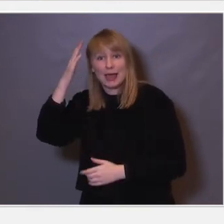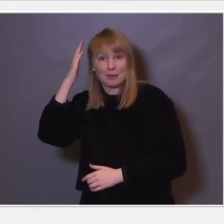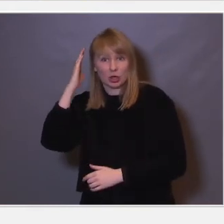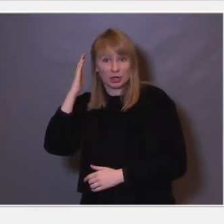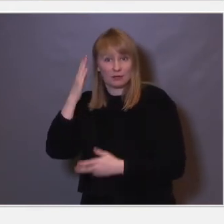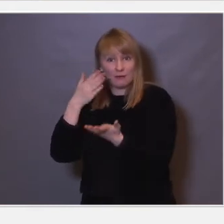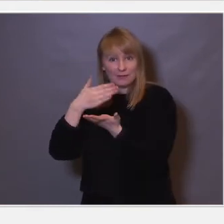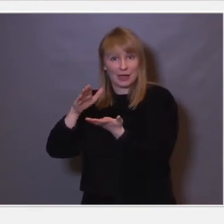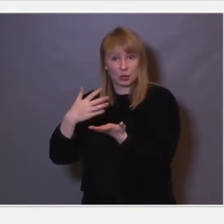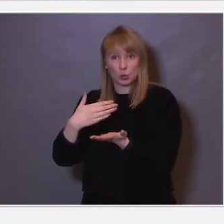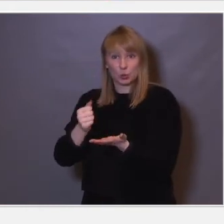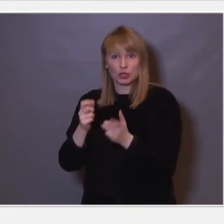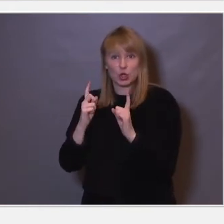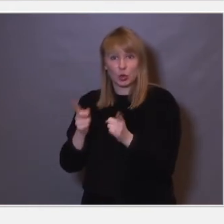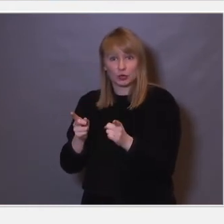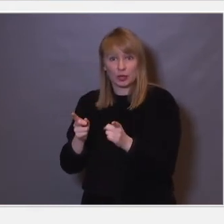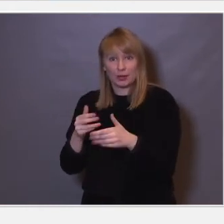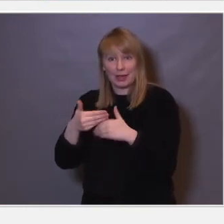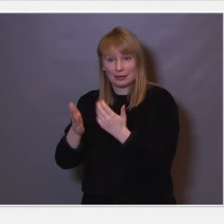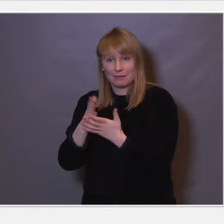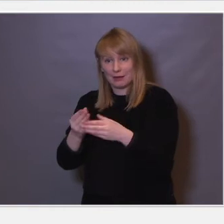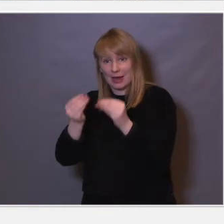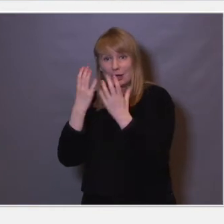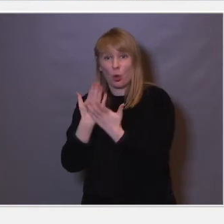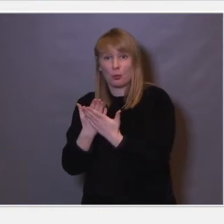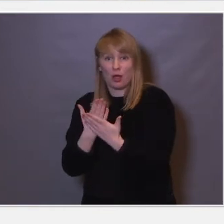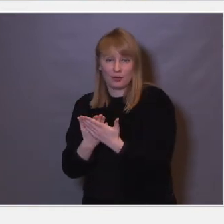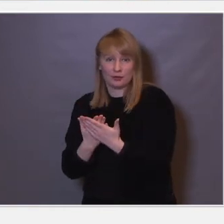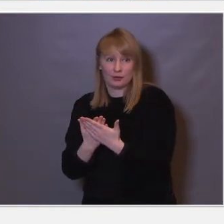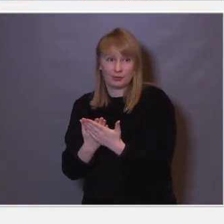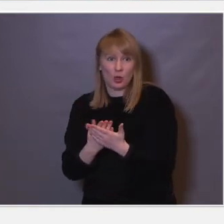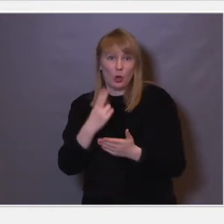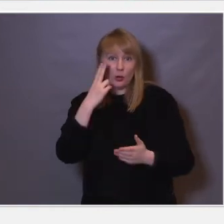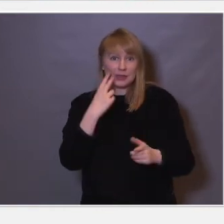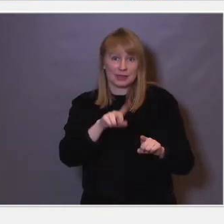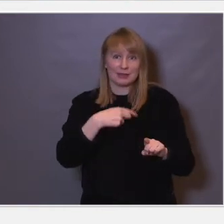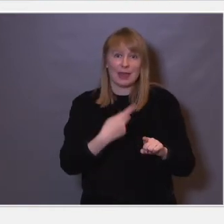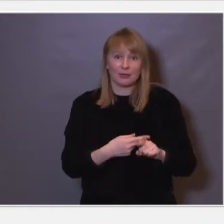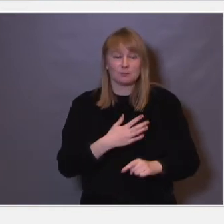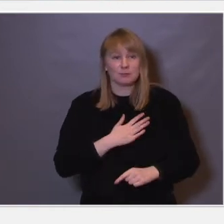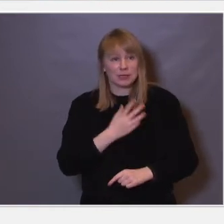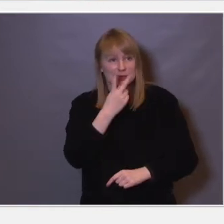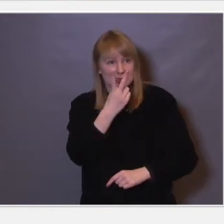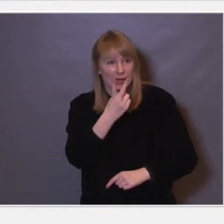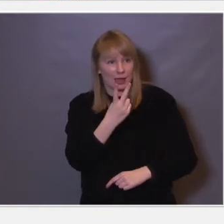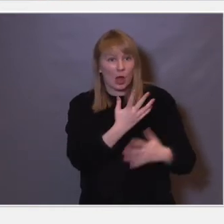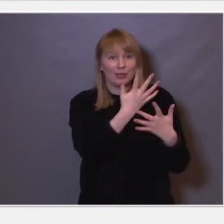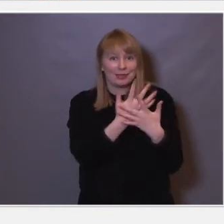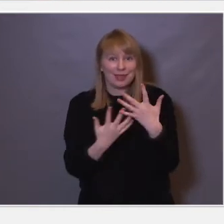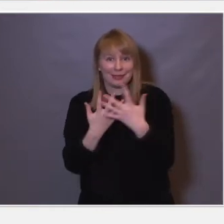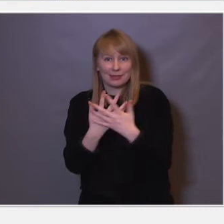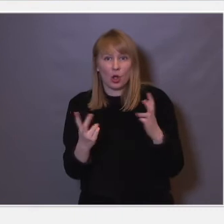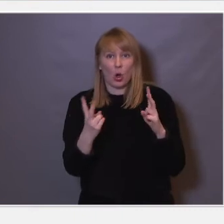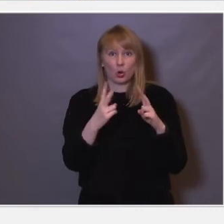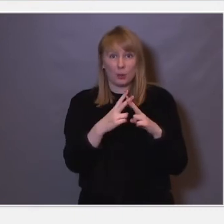hos disse rottene når de hadde lært den oppgaven, og så testet vi den i dette langtidsminnet for å se om disse nettene da